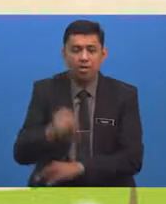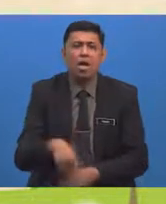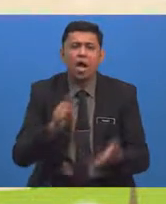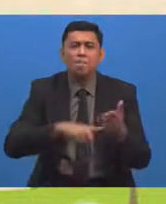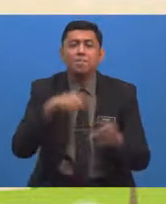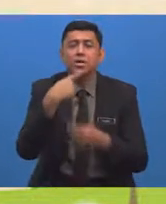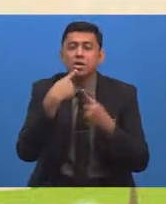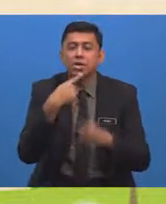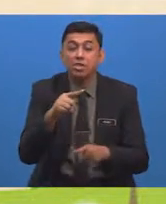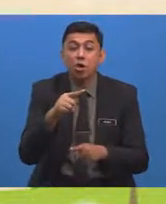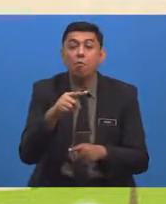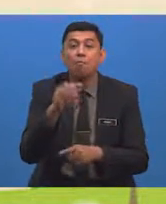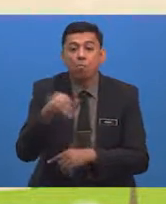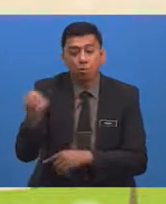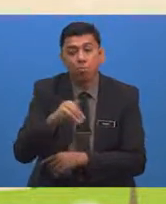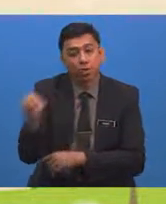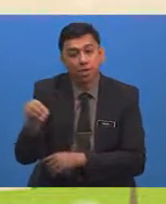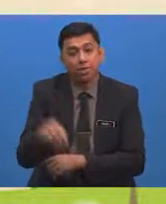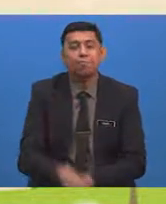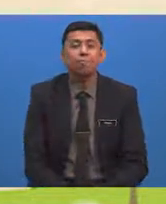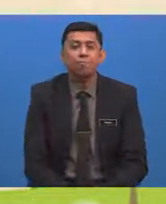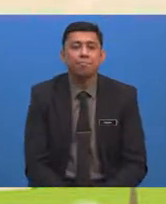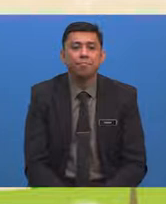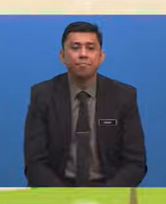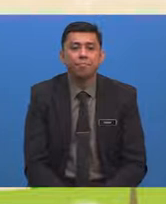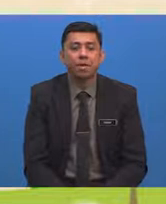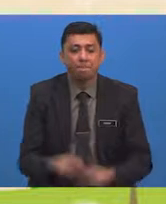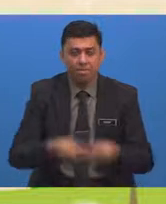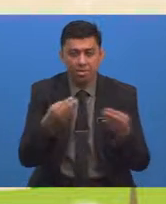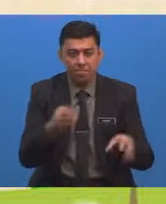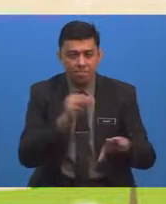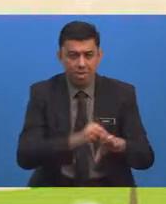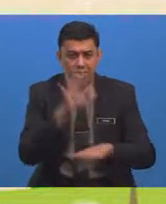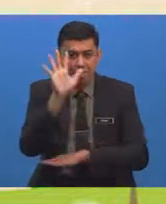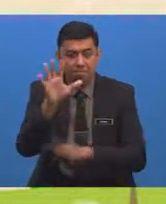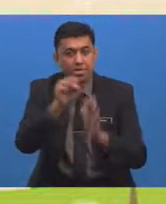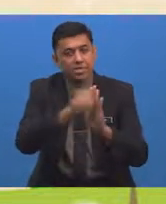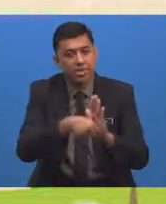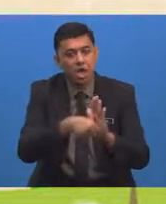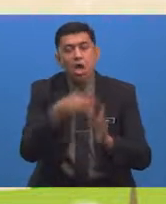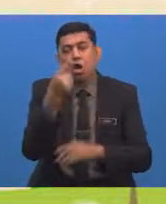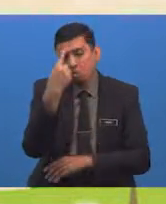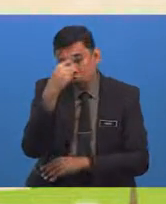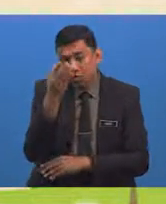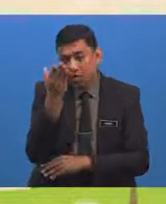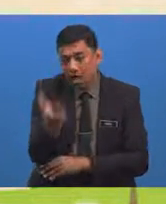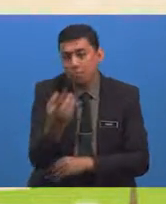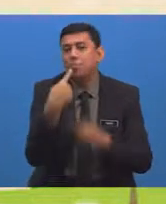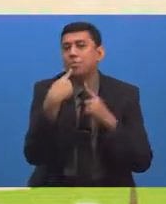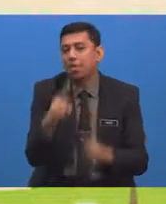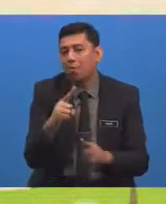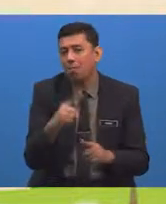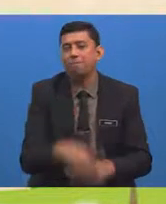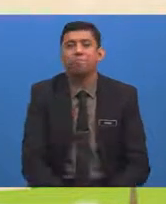Apakah Jawapan Murid-murid sekalian? Cikgu beri masa 5 saat Untuk Kamu menjawab